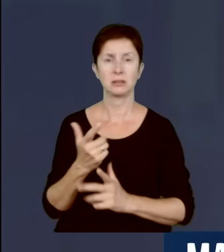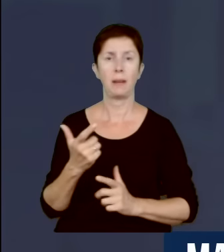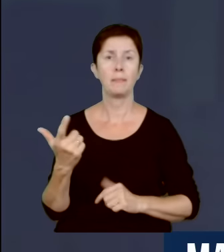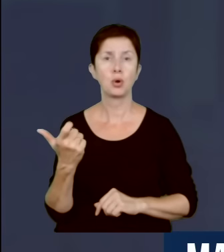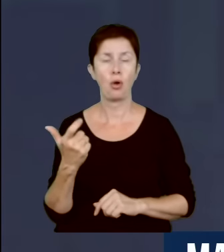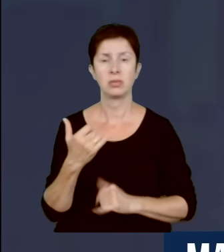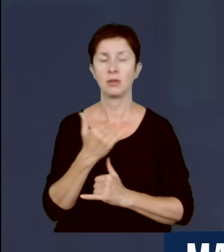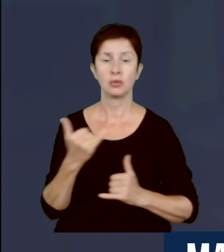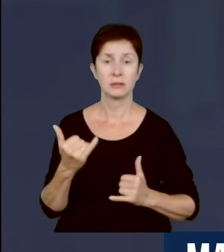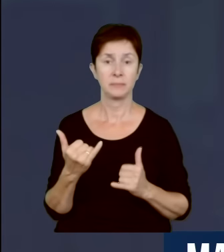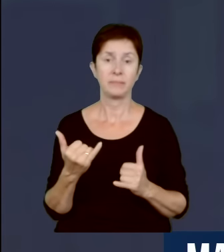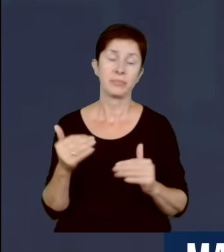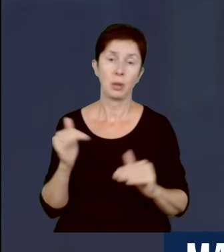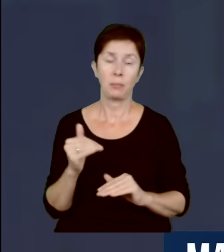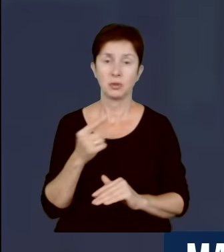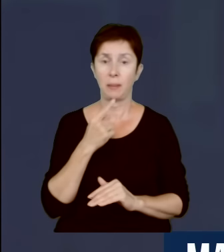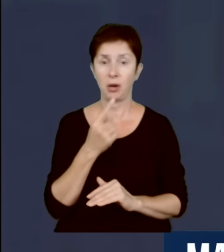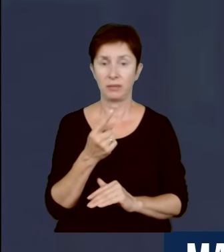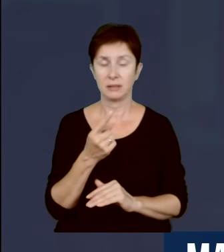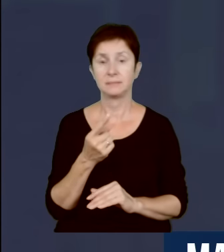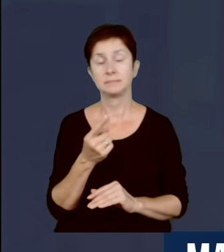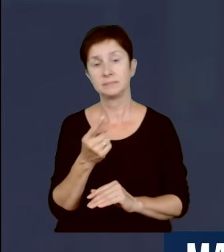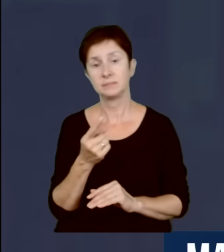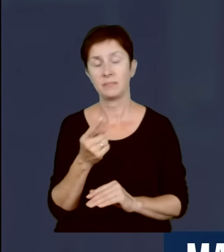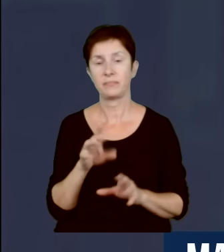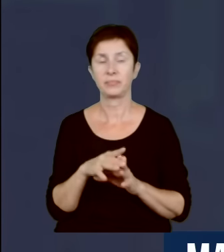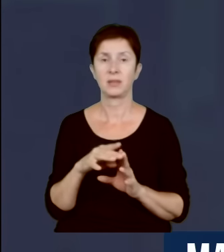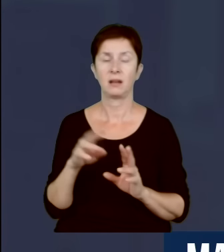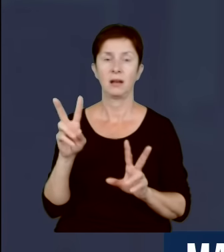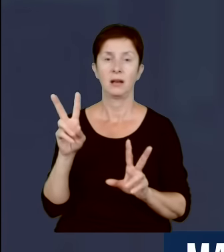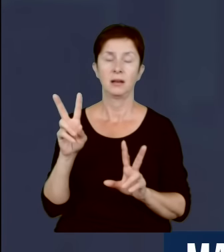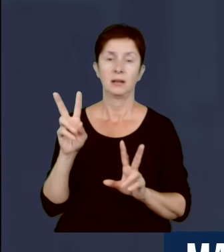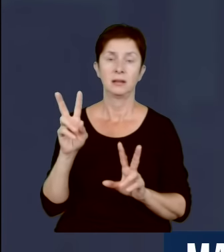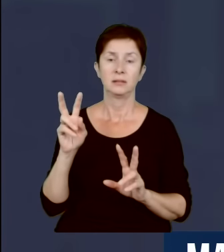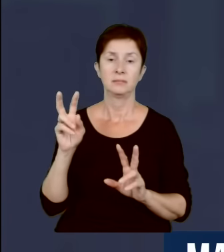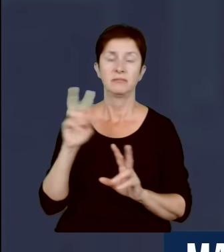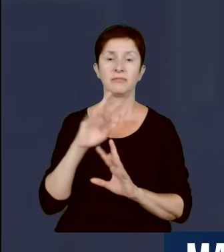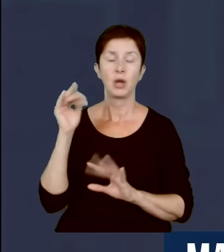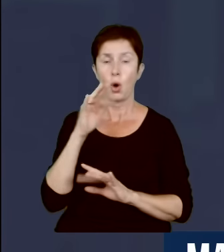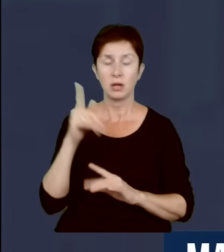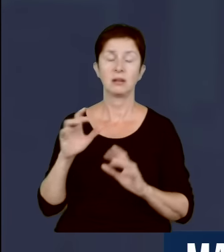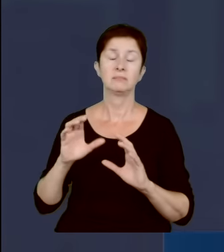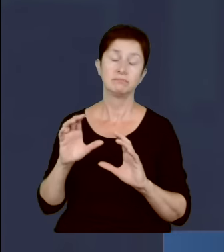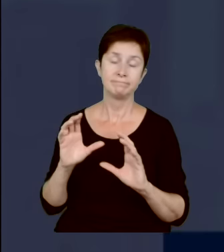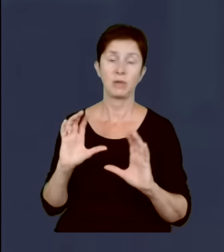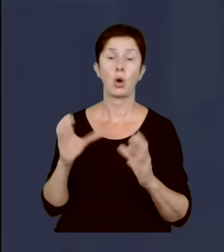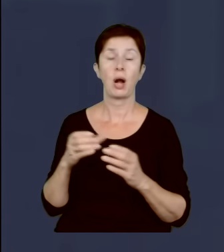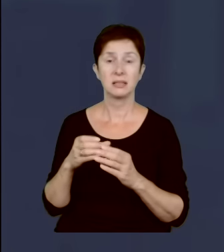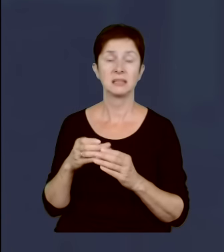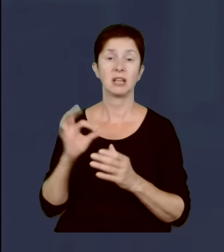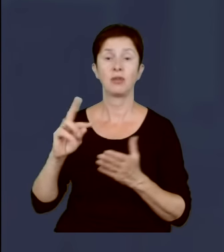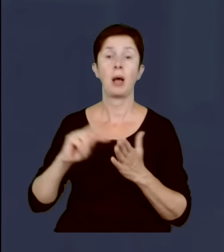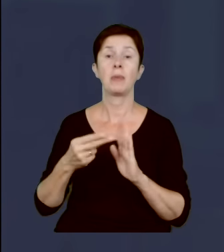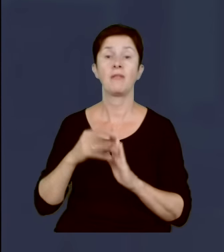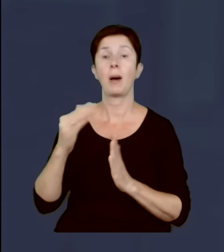powiedzieć, że chociaż retorycznie koalicja 13 grudnia nie wycofuje się z tych założeń, z tych